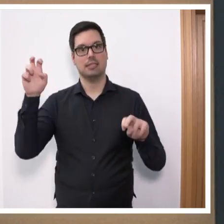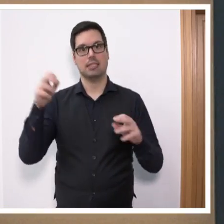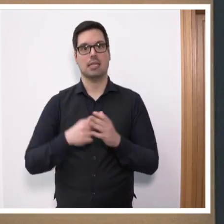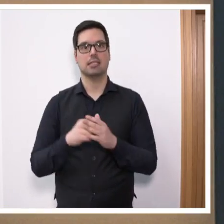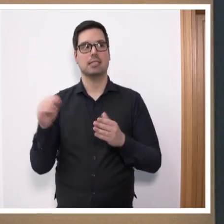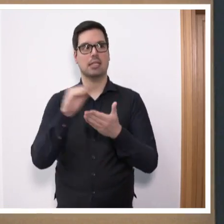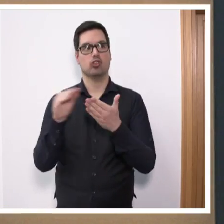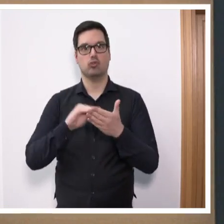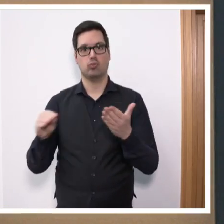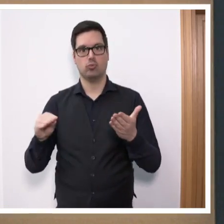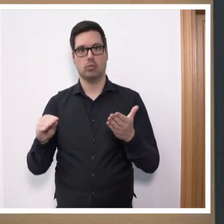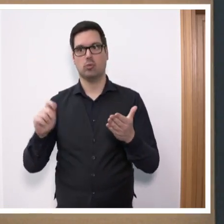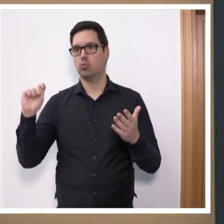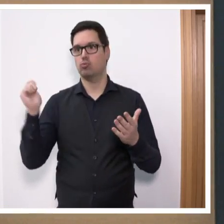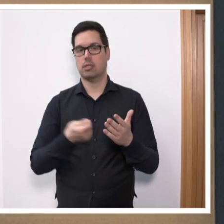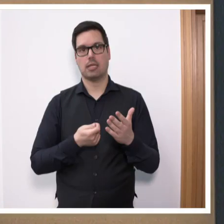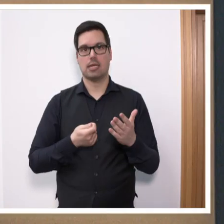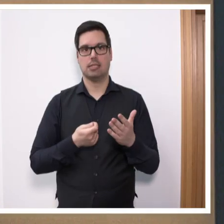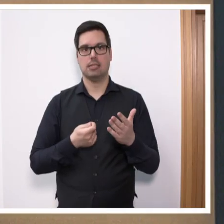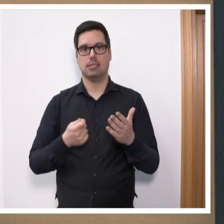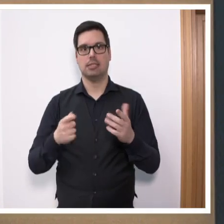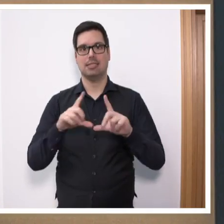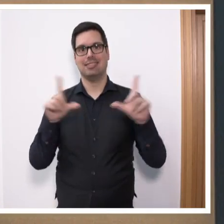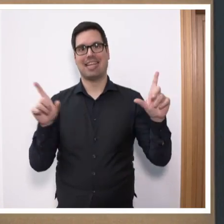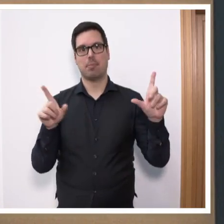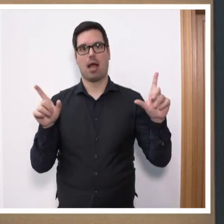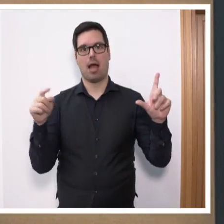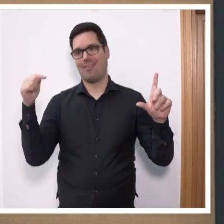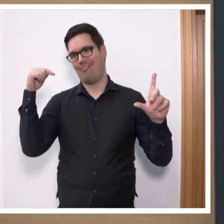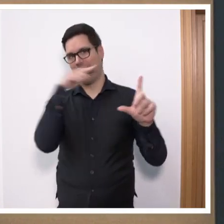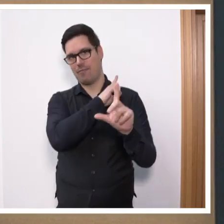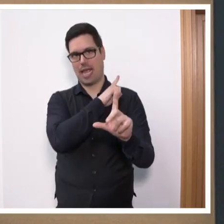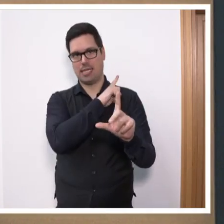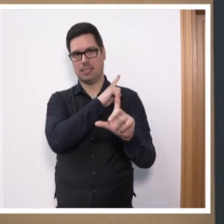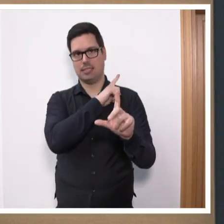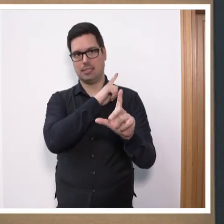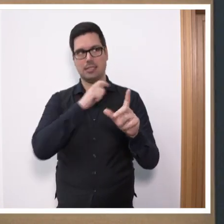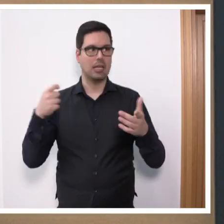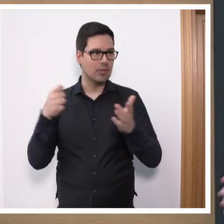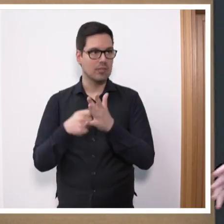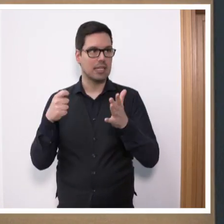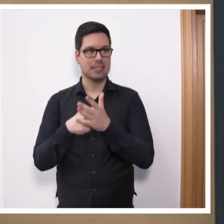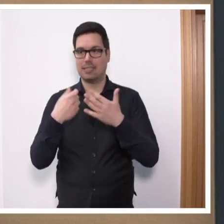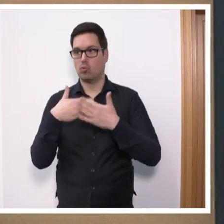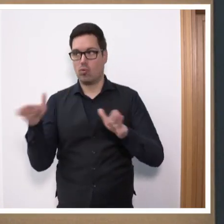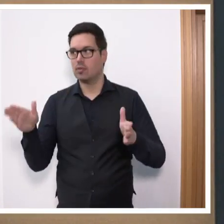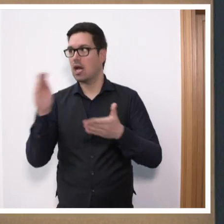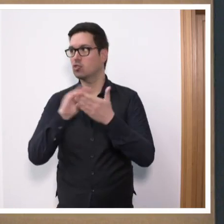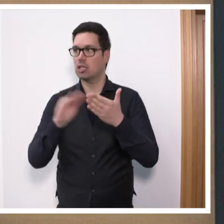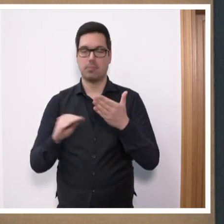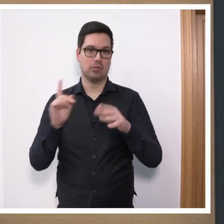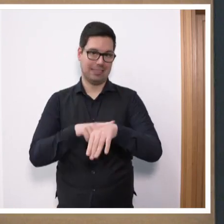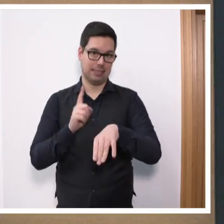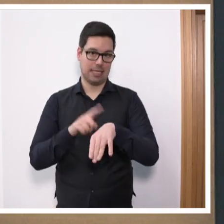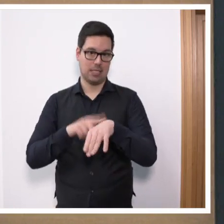In der Schule hätte das Urteil wohl gelautet, Thema verfehlt. Die Finanzierung ist nach wie vor offen. Die Ausschreibungszeiten für die neuen